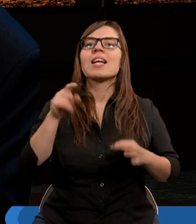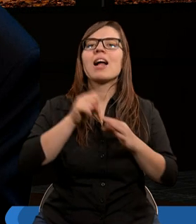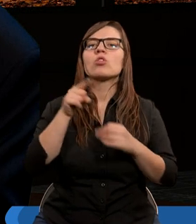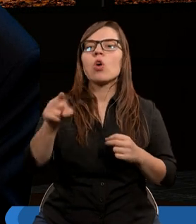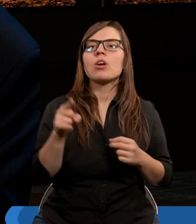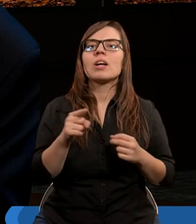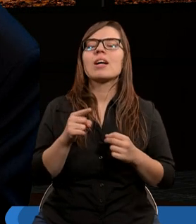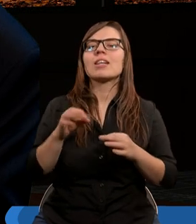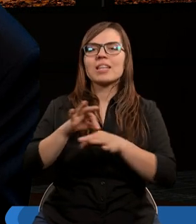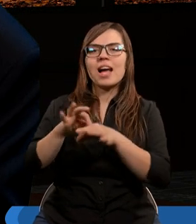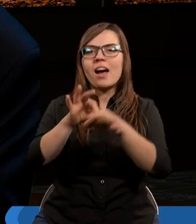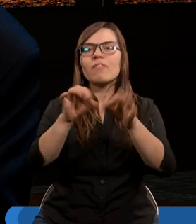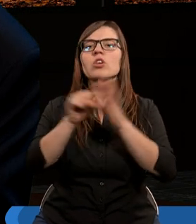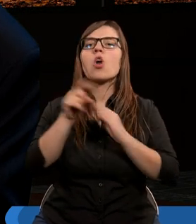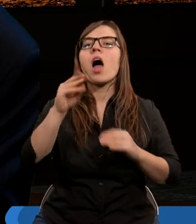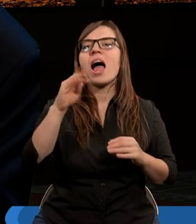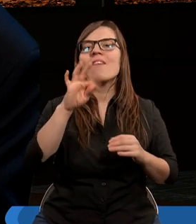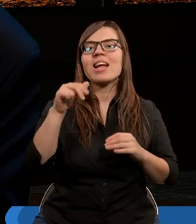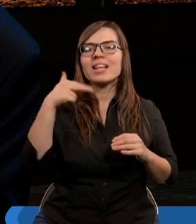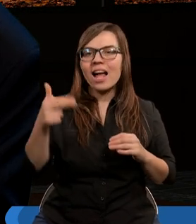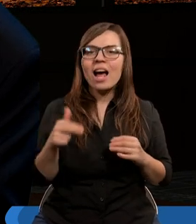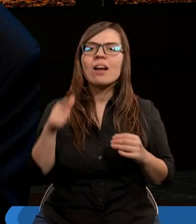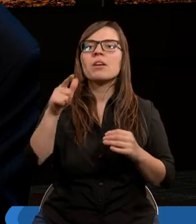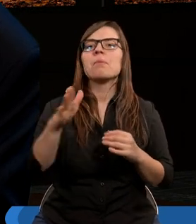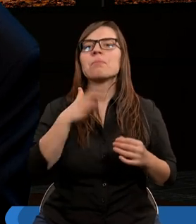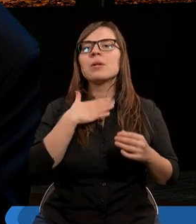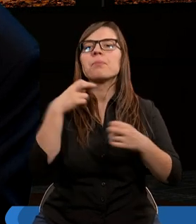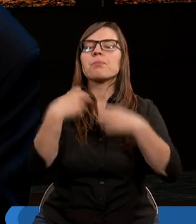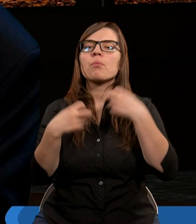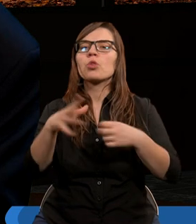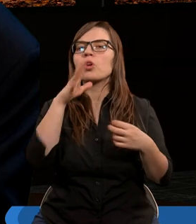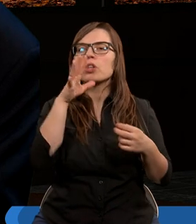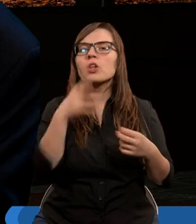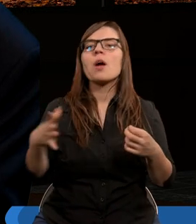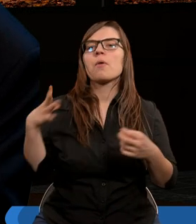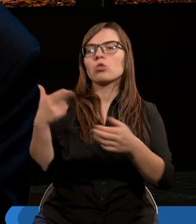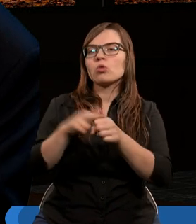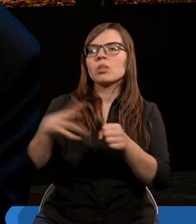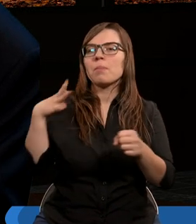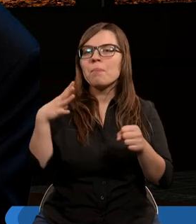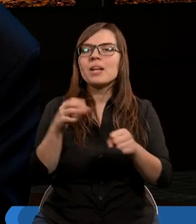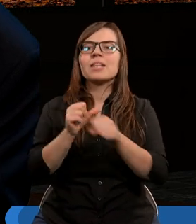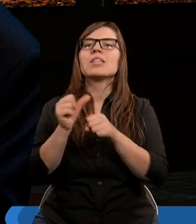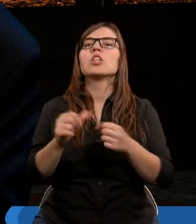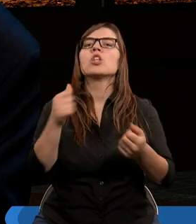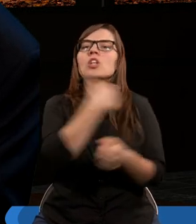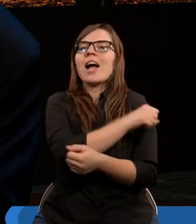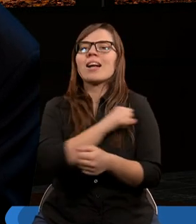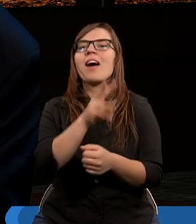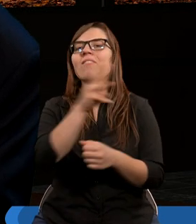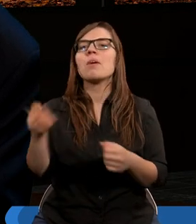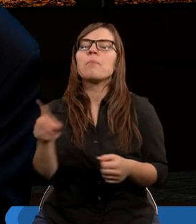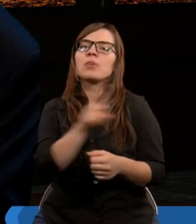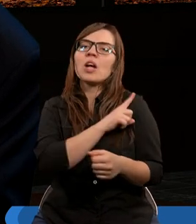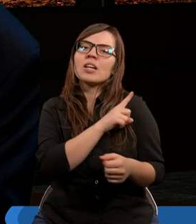wcześniej skierowany do list do Efezjan, gdzie też mieliśmy problem Żydów, którzy byli chrześcijanami, ale mówili, wy przestrzegajcie